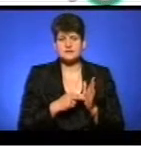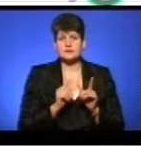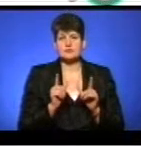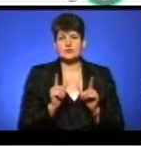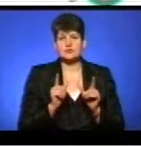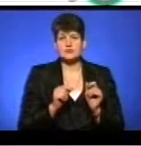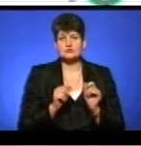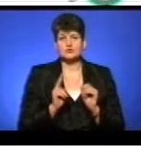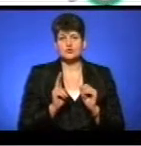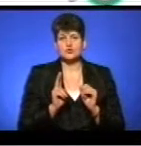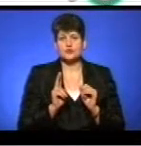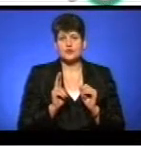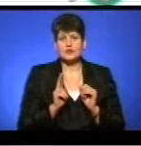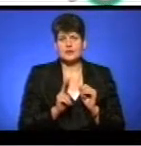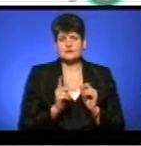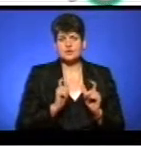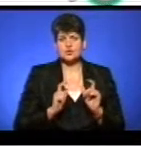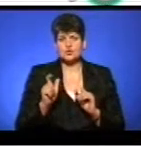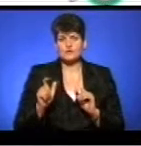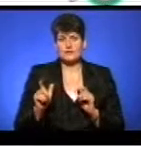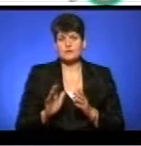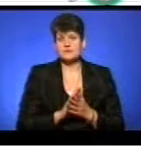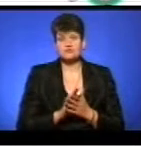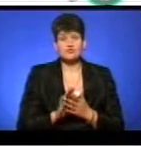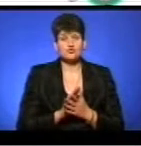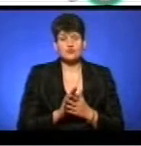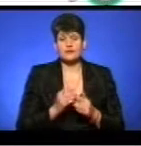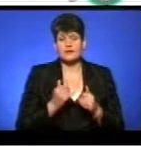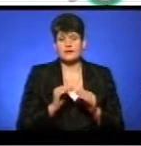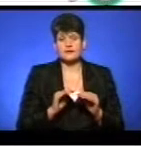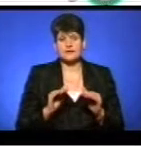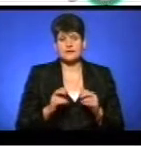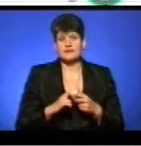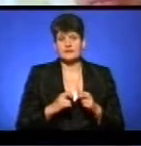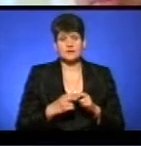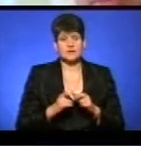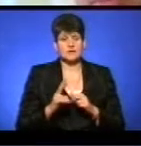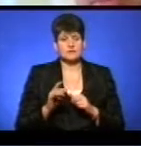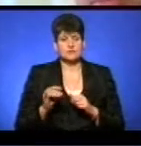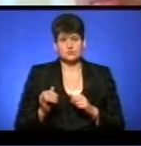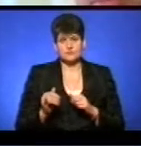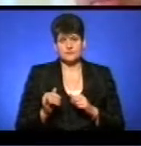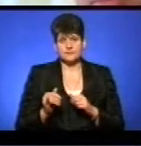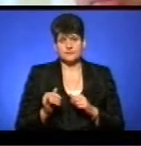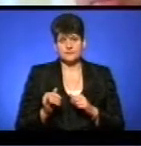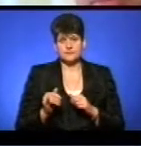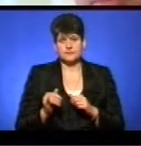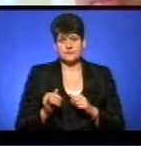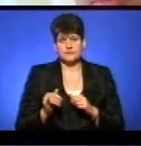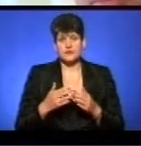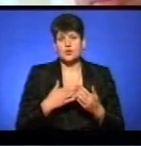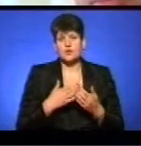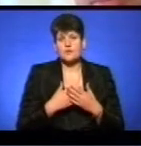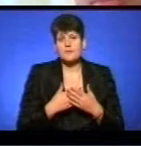в тролейбусі для студентів взагалі безкоштовний, як і для учнів в Івано-Франківську. Власне, в громадськості